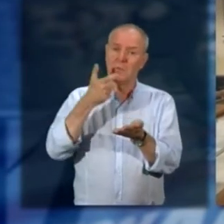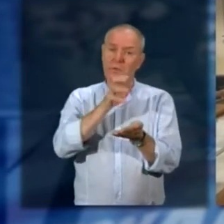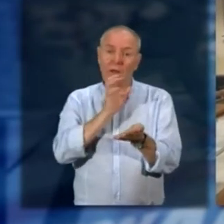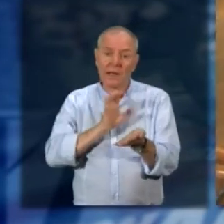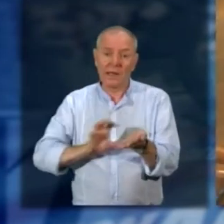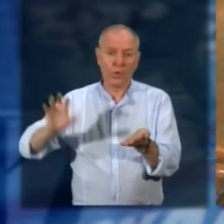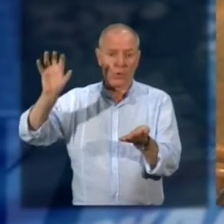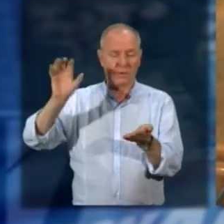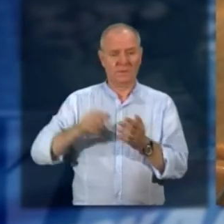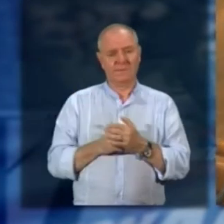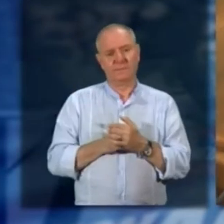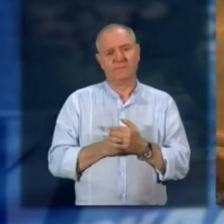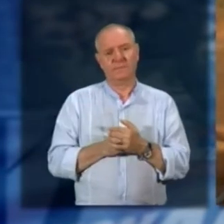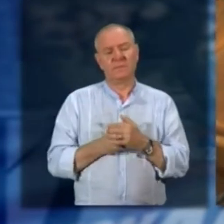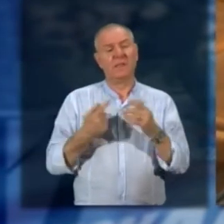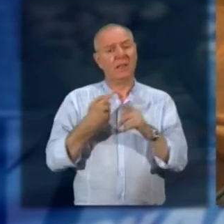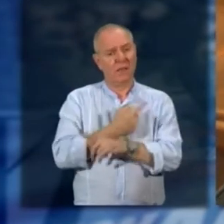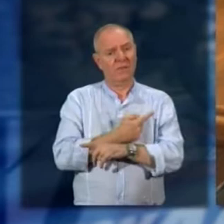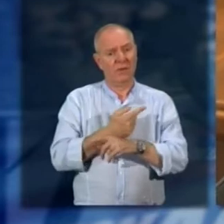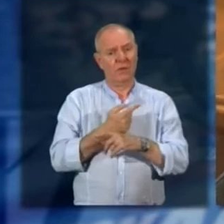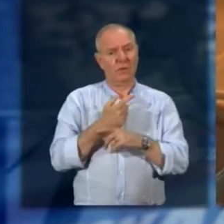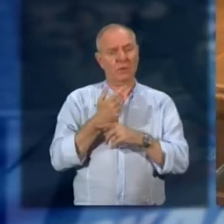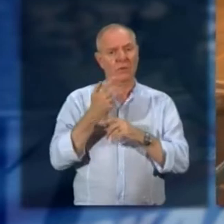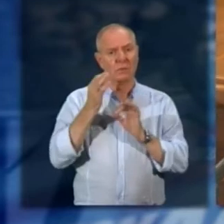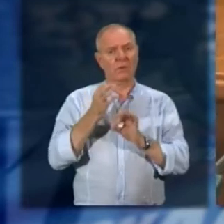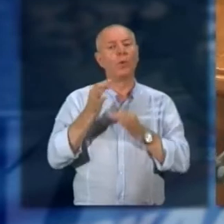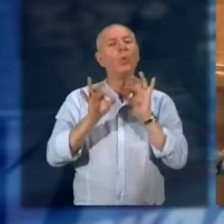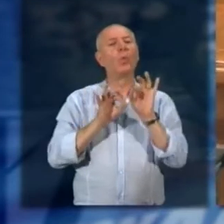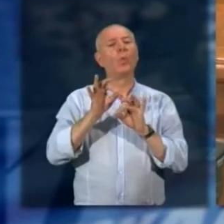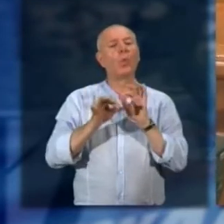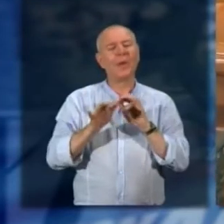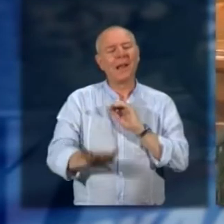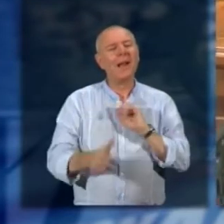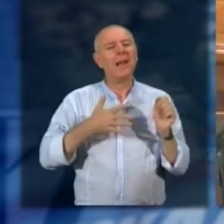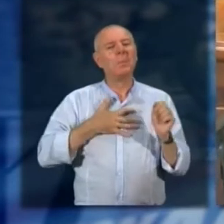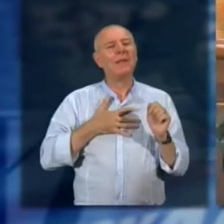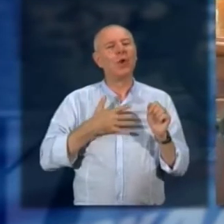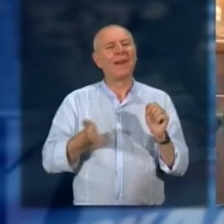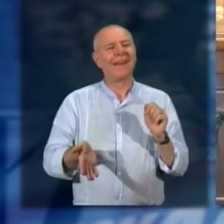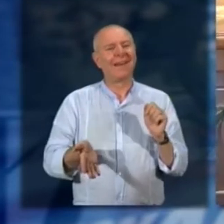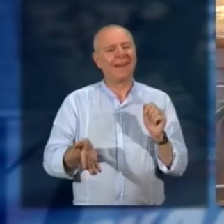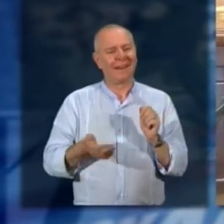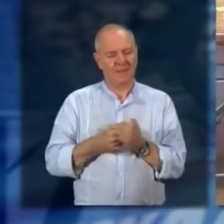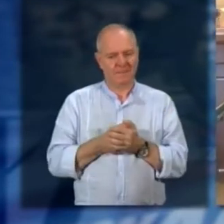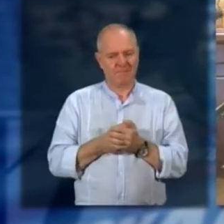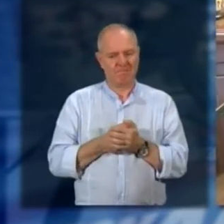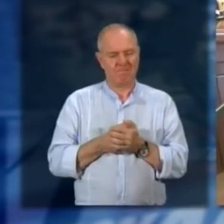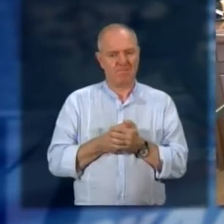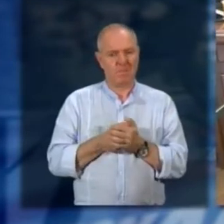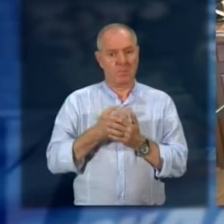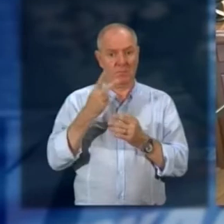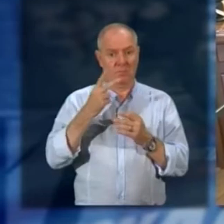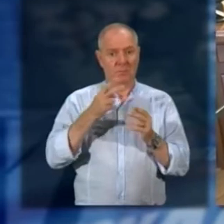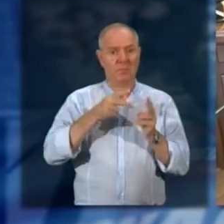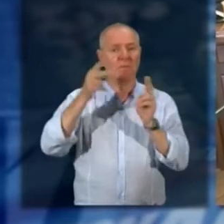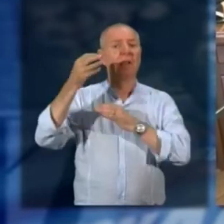Liana Guarducci si è costituita invece parte civile come curatore speciale della figlia minore della coppia. Il GUP ha rimandato al Tribunale civile il